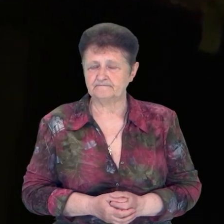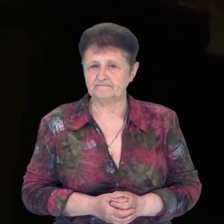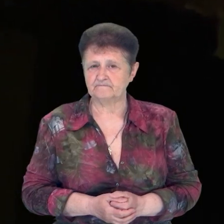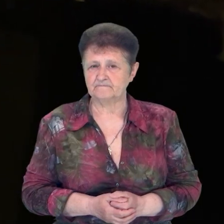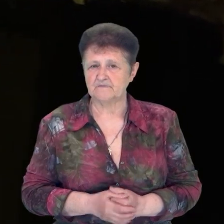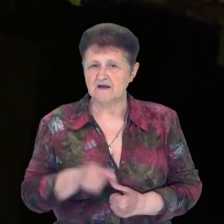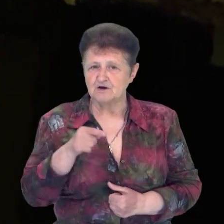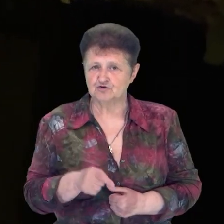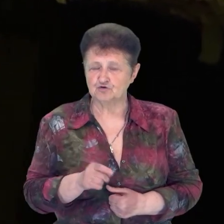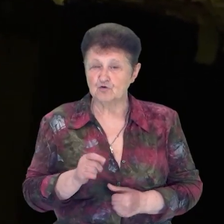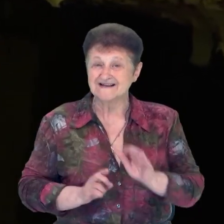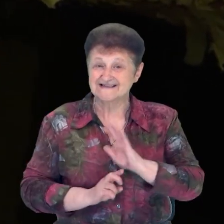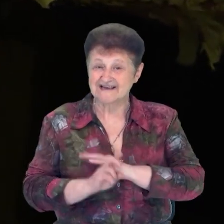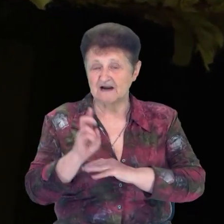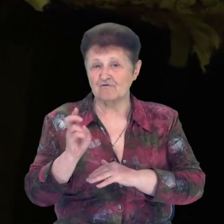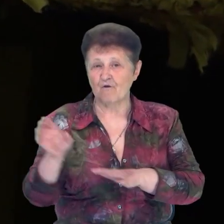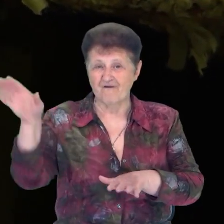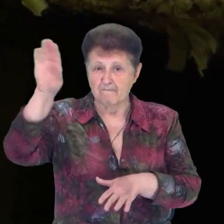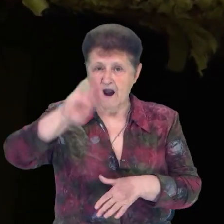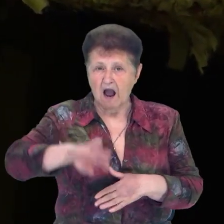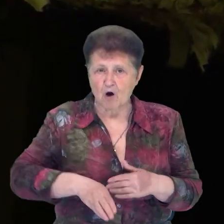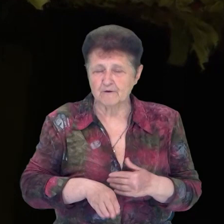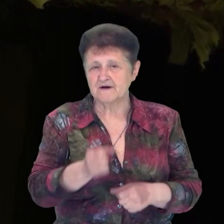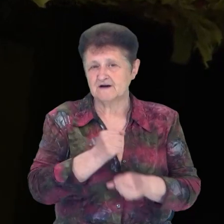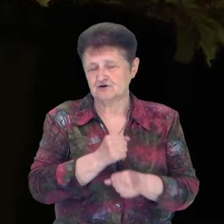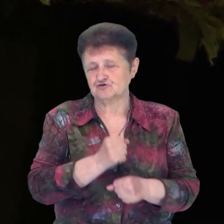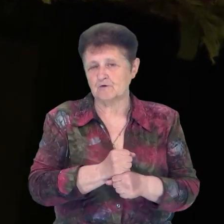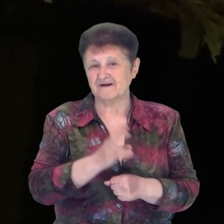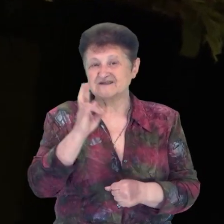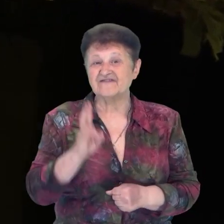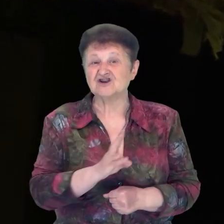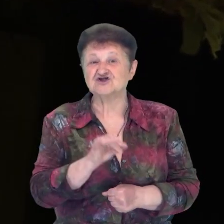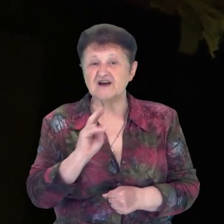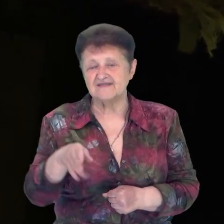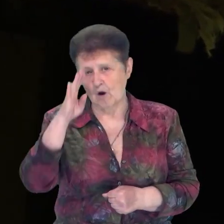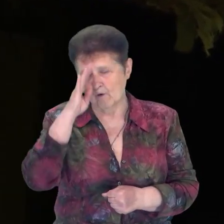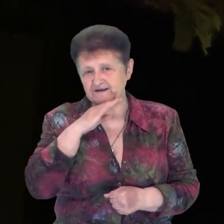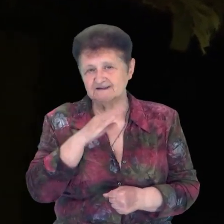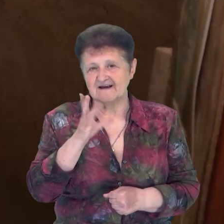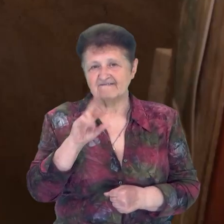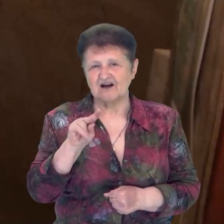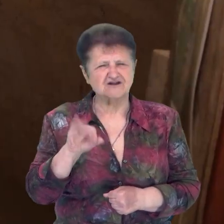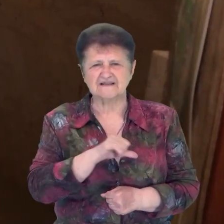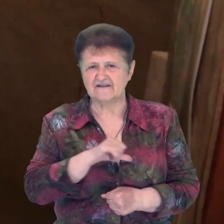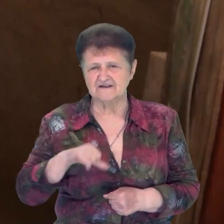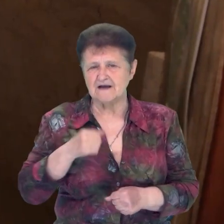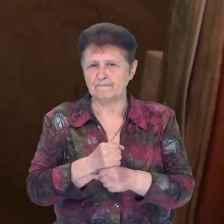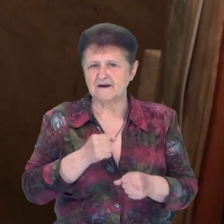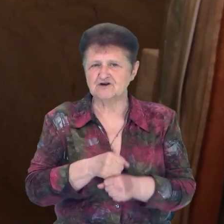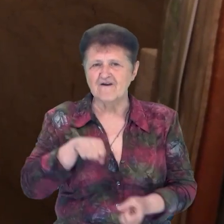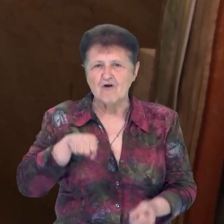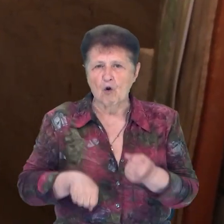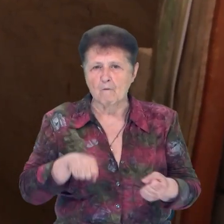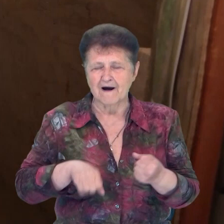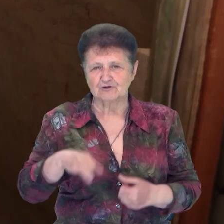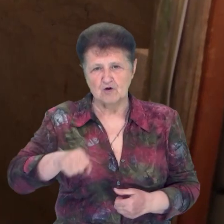Цю підземну церкву у пагорбі зробив священик Православної церкви України отець В'ячеслав. Все самотужки. Працював лопатою